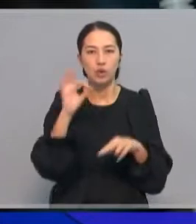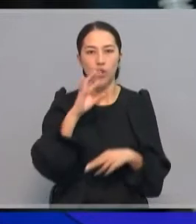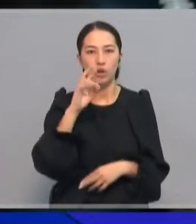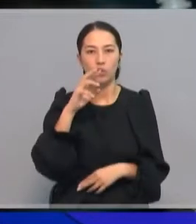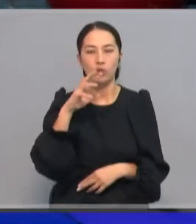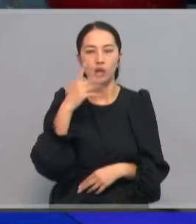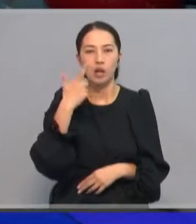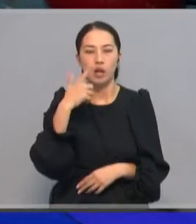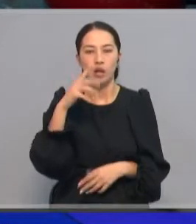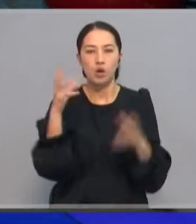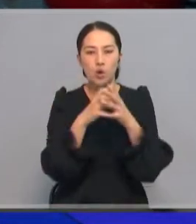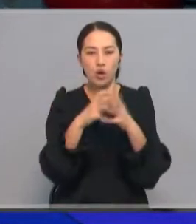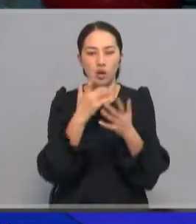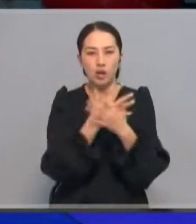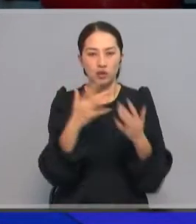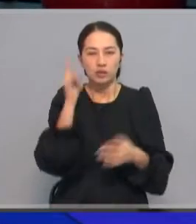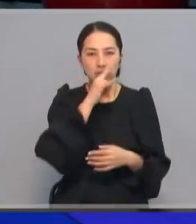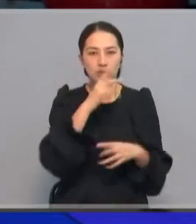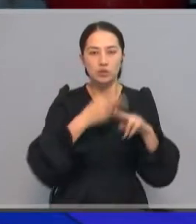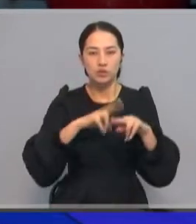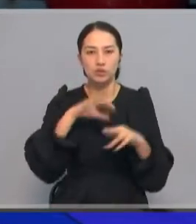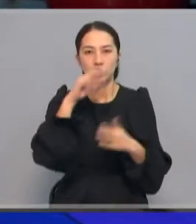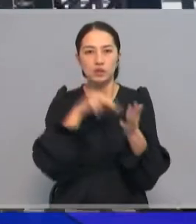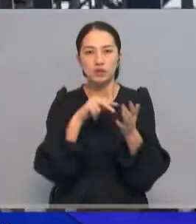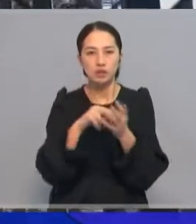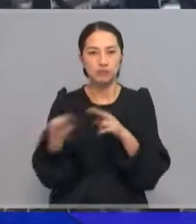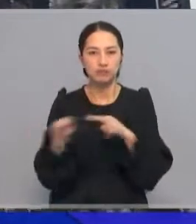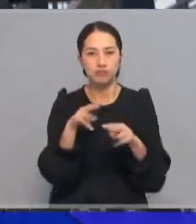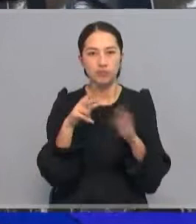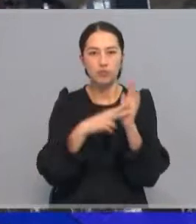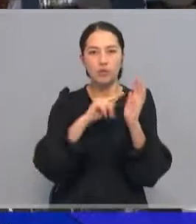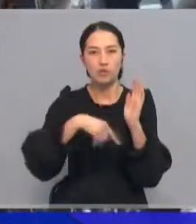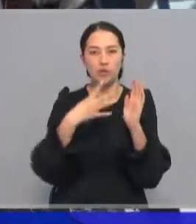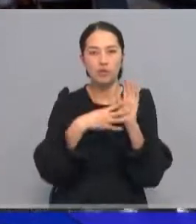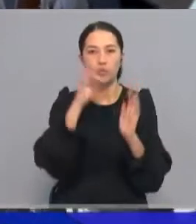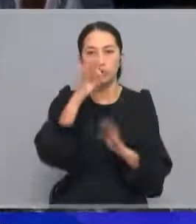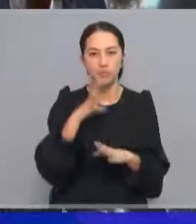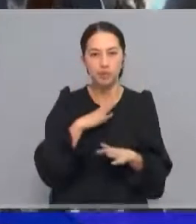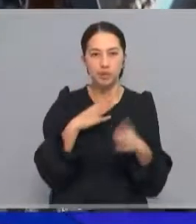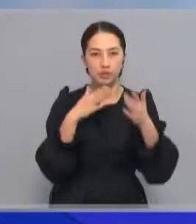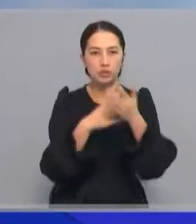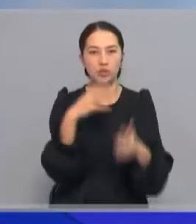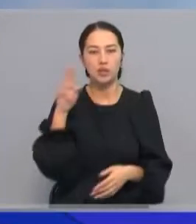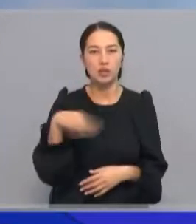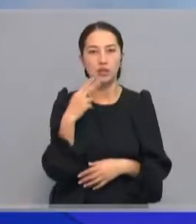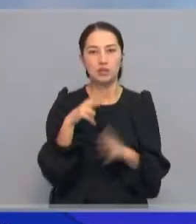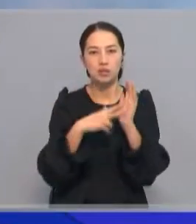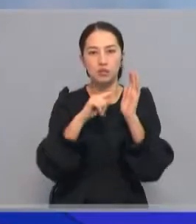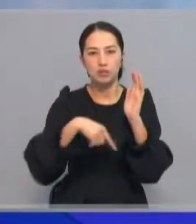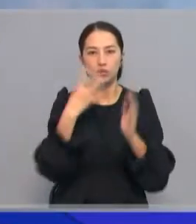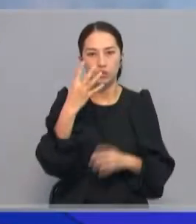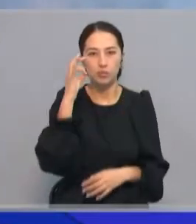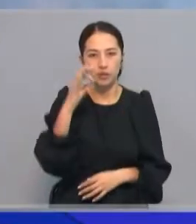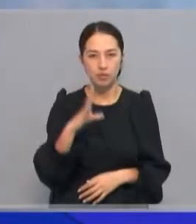делдалдар қысқартылмақ. Бұлтыр құртүйі ғайында ресми инфляция денге 8,9 пайызға дейін жеткен, желтоксанда 8,4